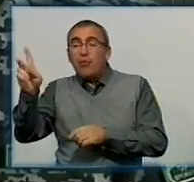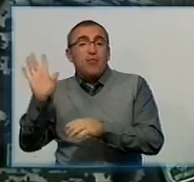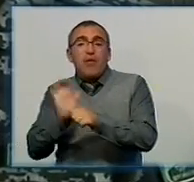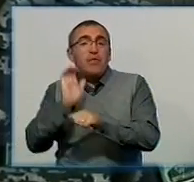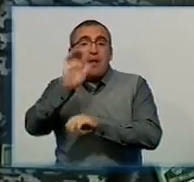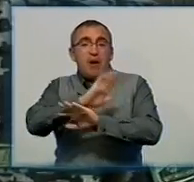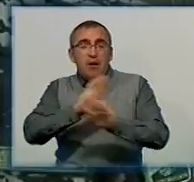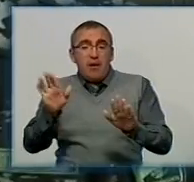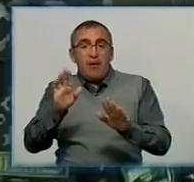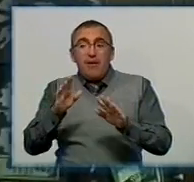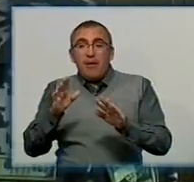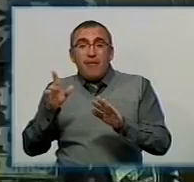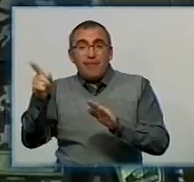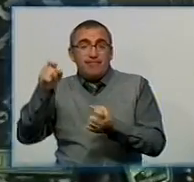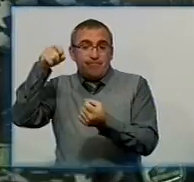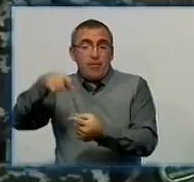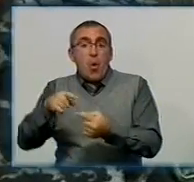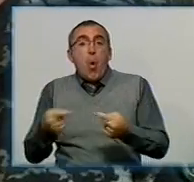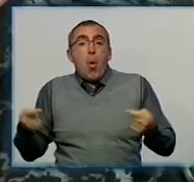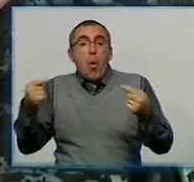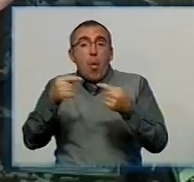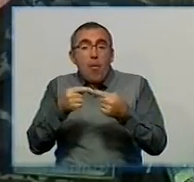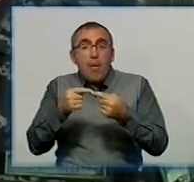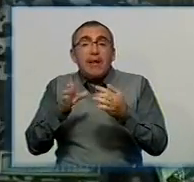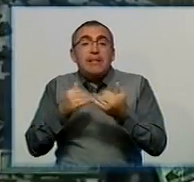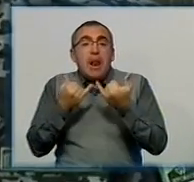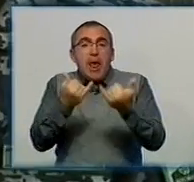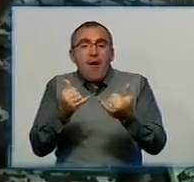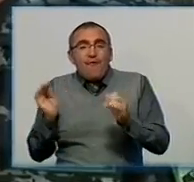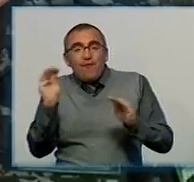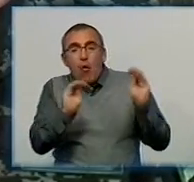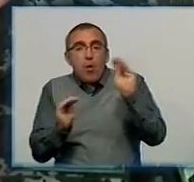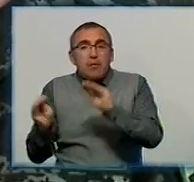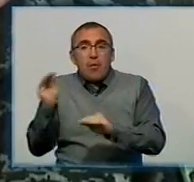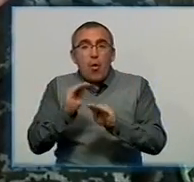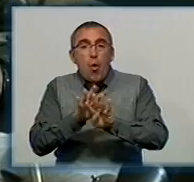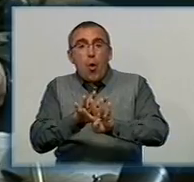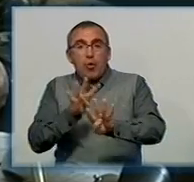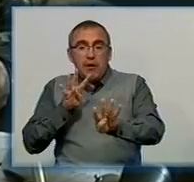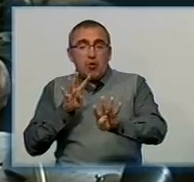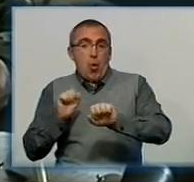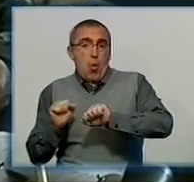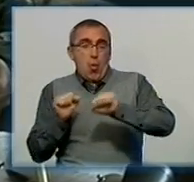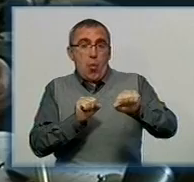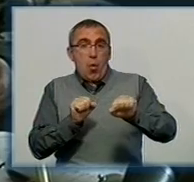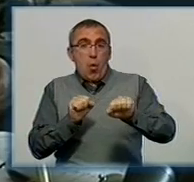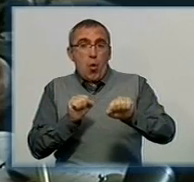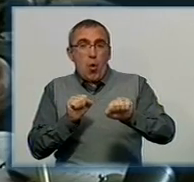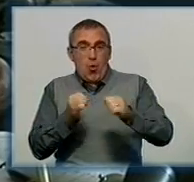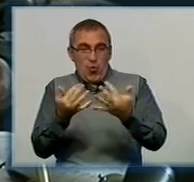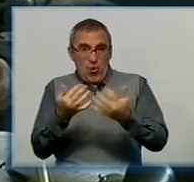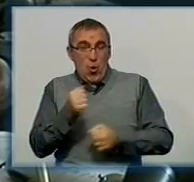підназначили в определену команду для формування отрядів оборони. У комісаріаті чоловіку